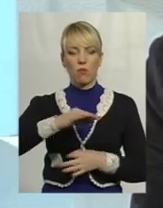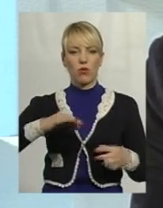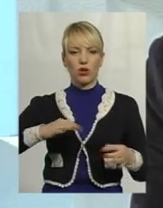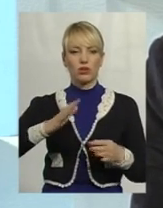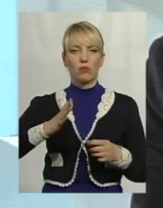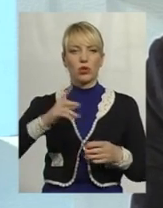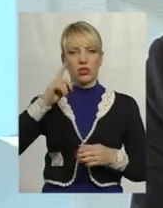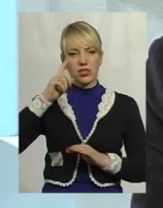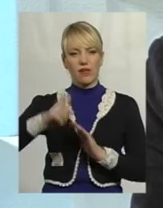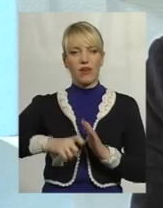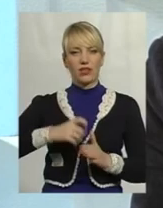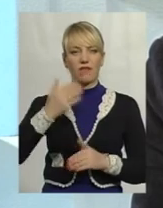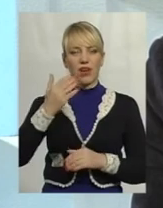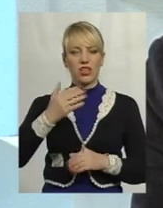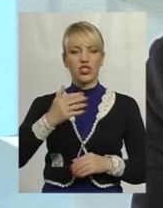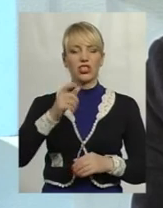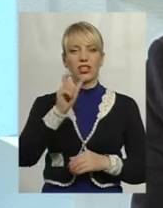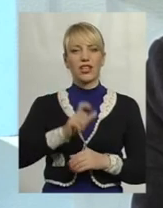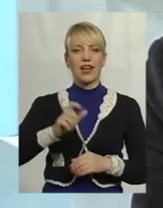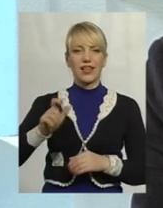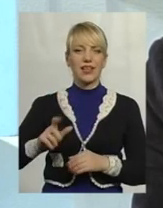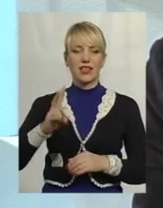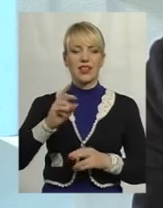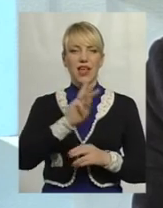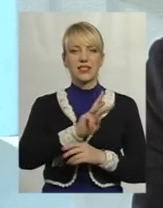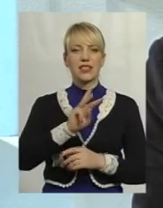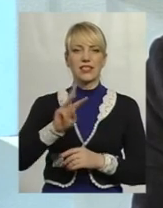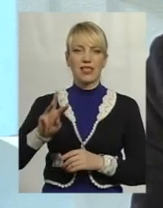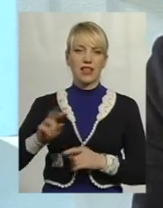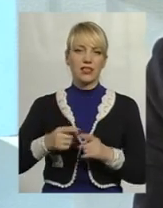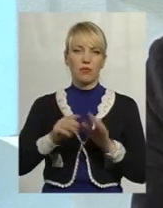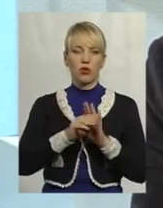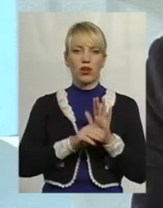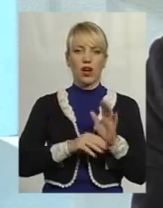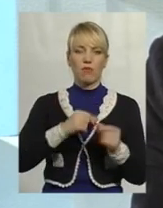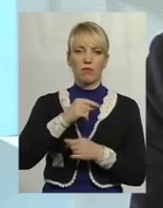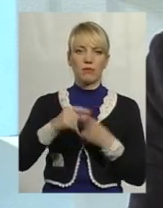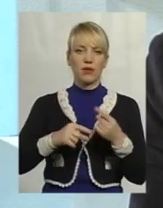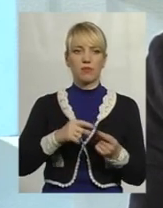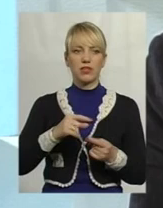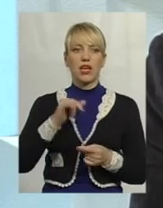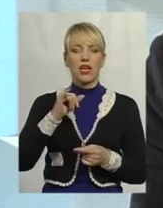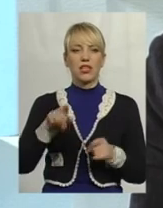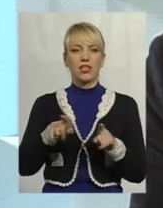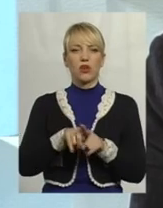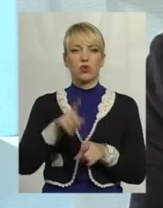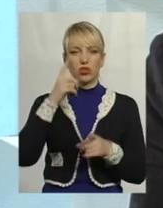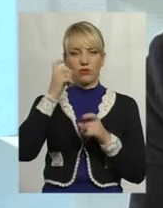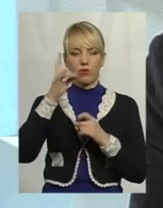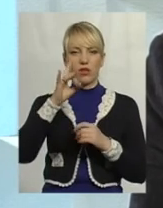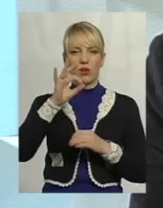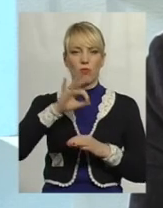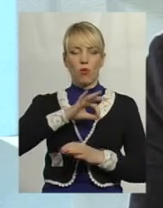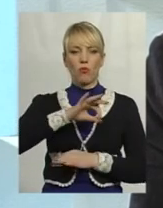ваші потенційні клієнти і на сайті проєкту, на сайті програми «Країна підприємців». Крім того, інформація про проєкт,